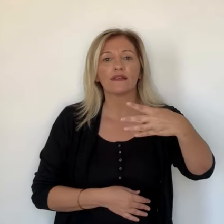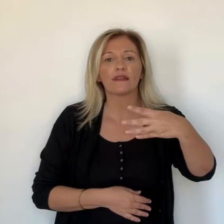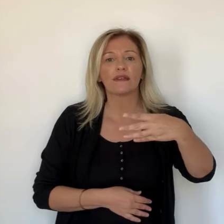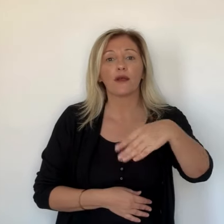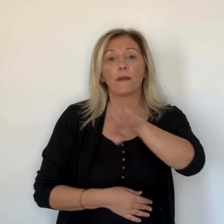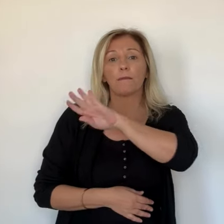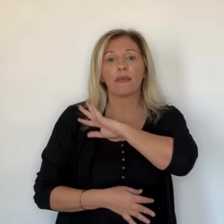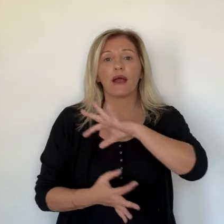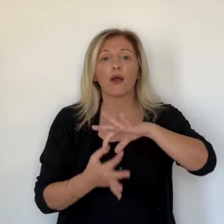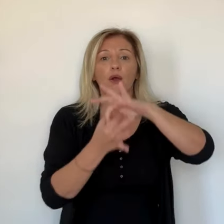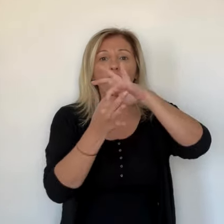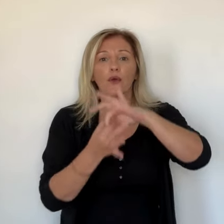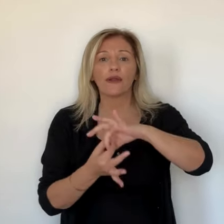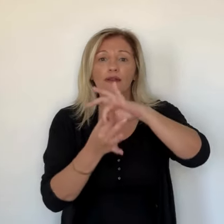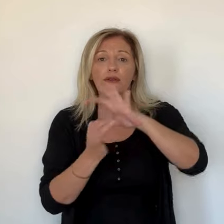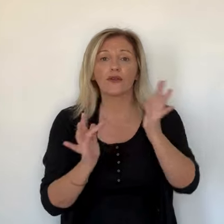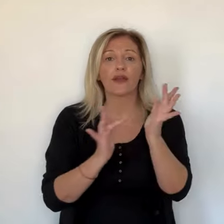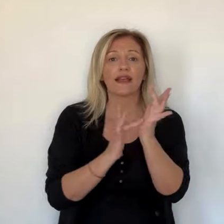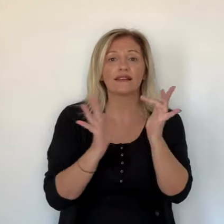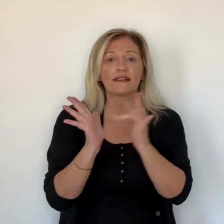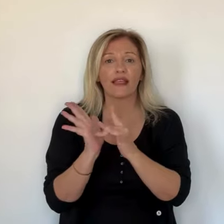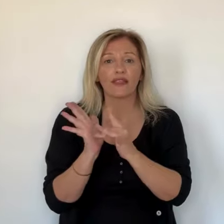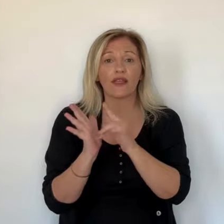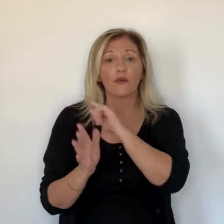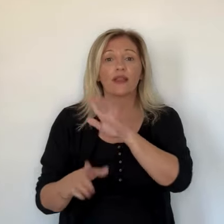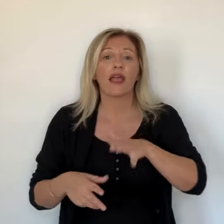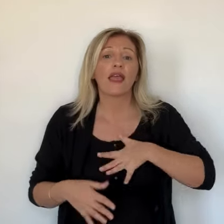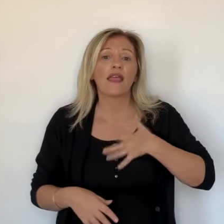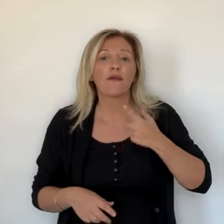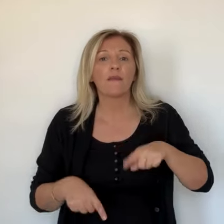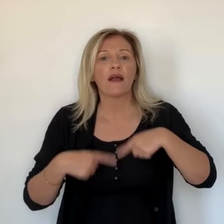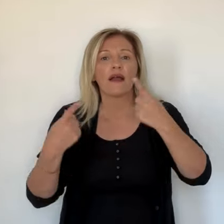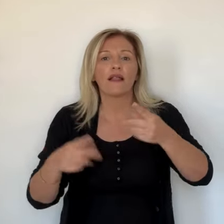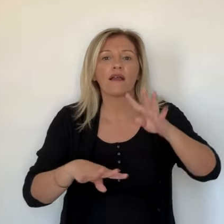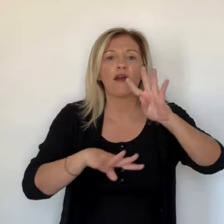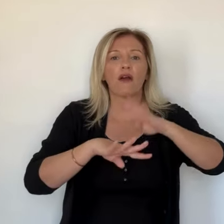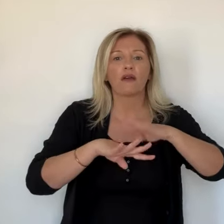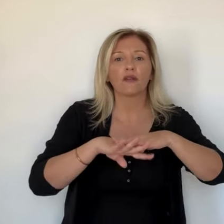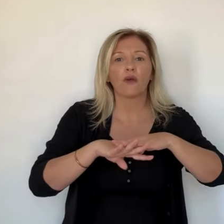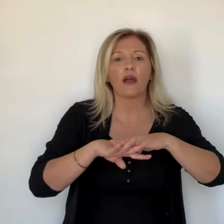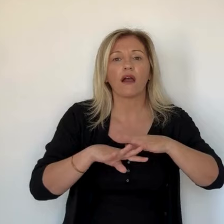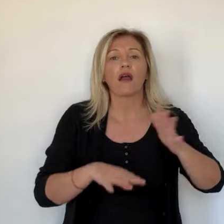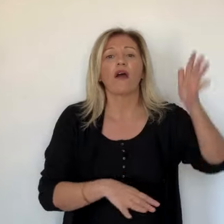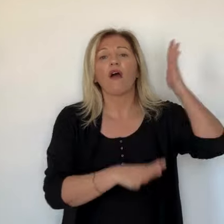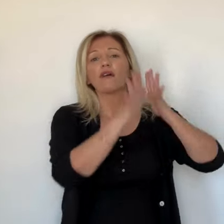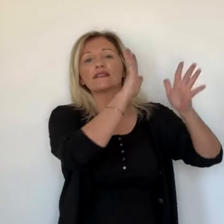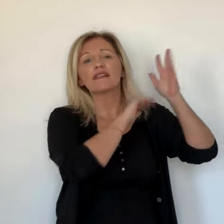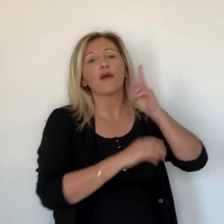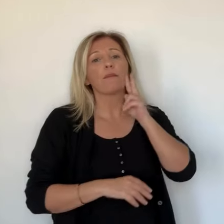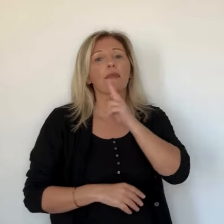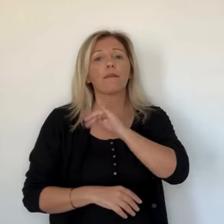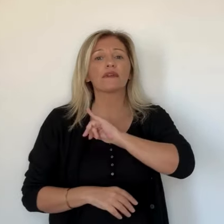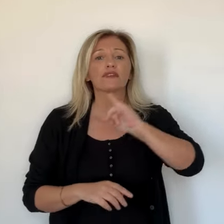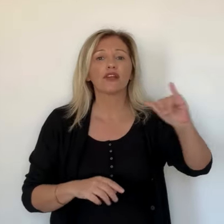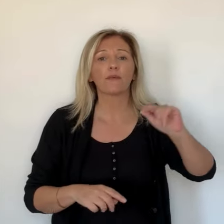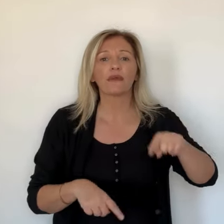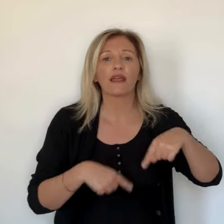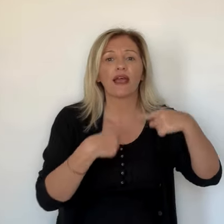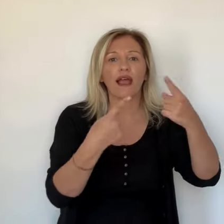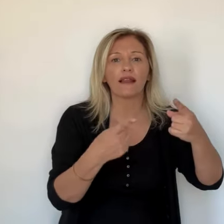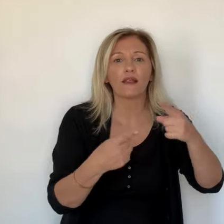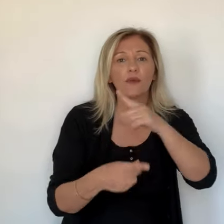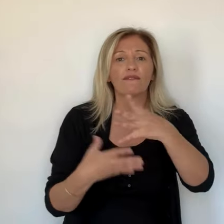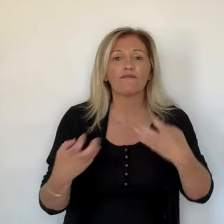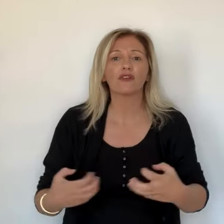christianisme est méditerranéenne et qu'on peut aussi relier à sa volonté de voyager dans des endroits où les